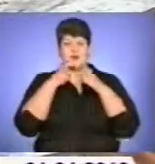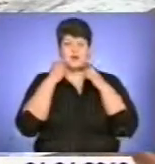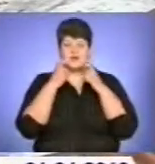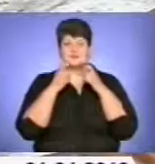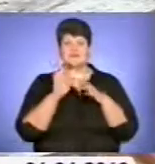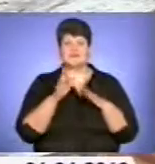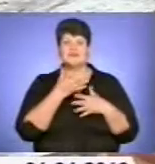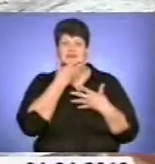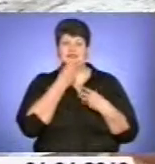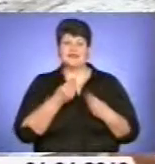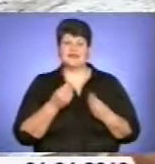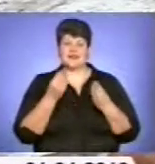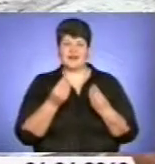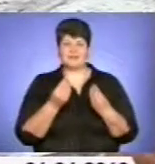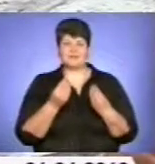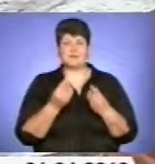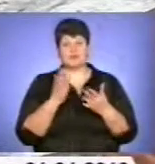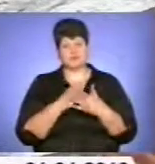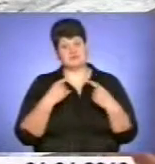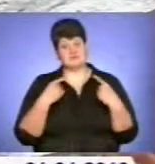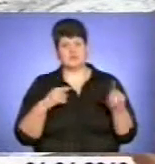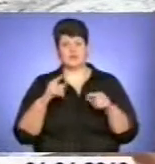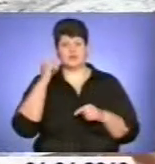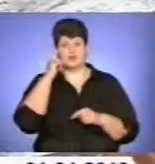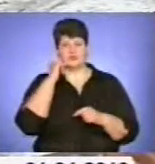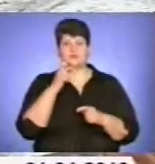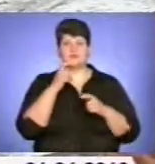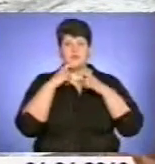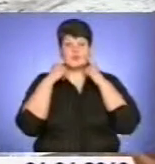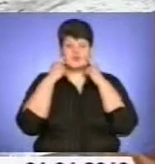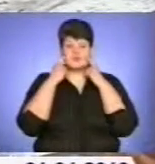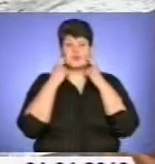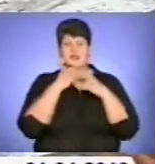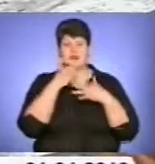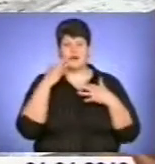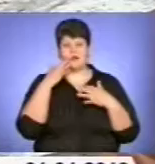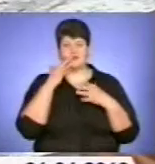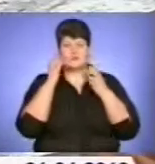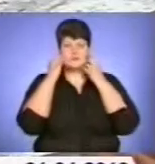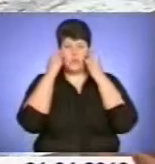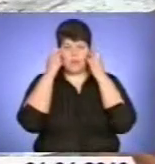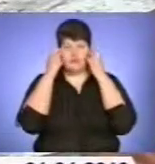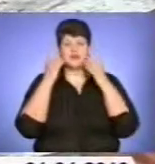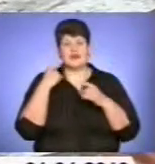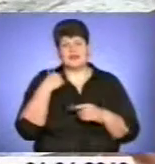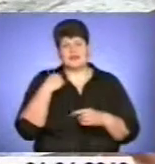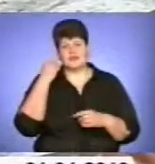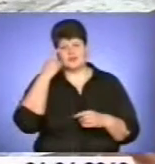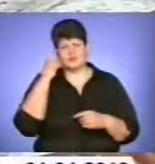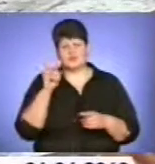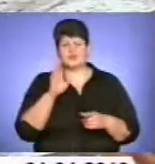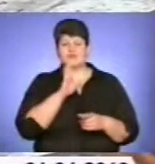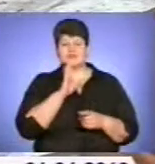вас красити. Хоча є і протилежна думка, що від посмішки з'являються мімічні зморжки. Але я думаю, що українські думки –